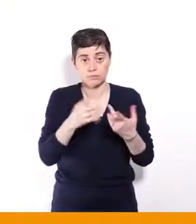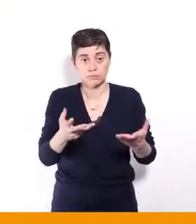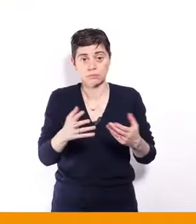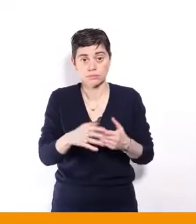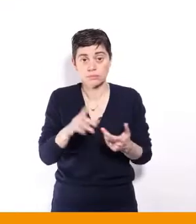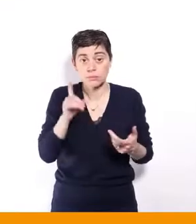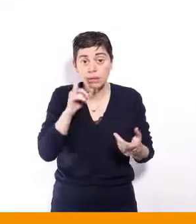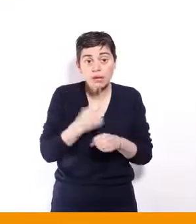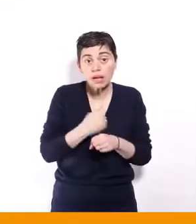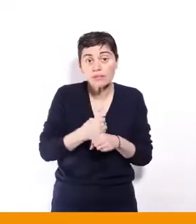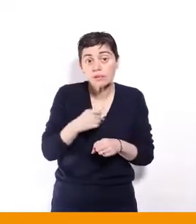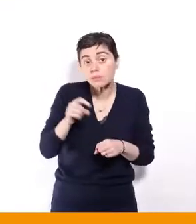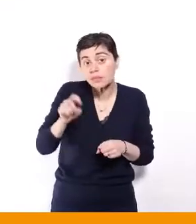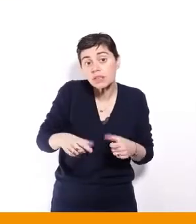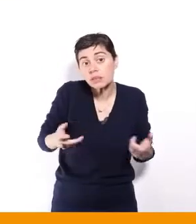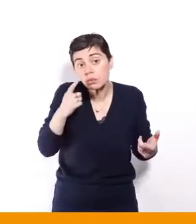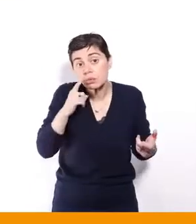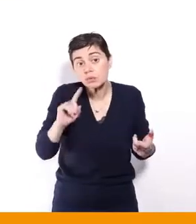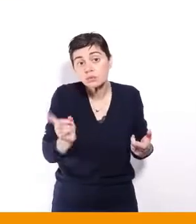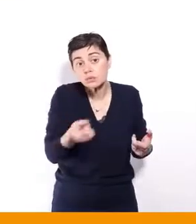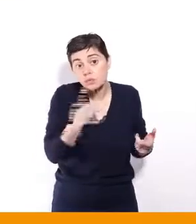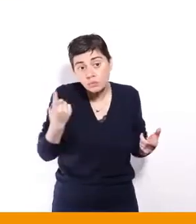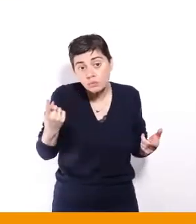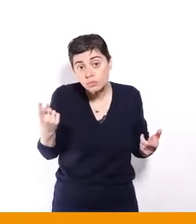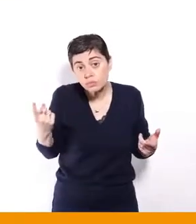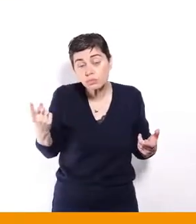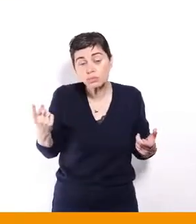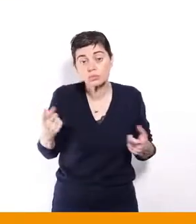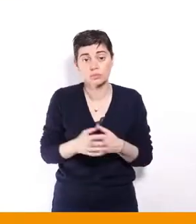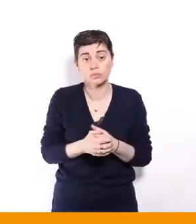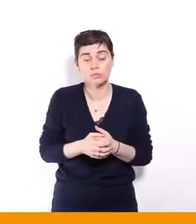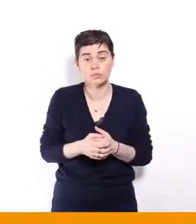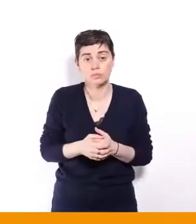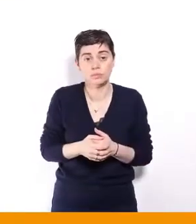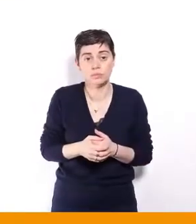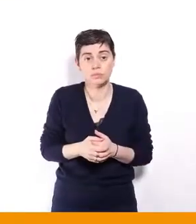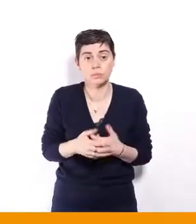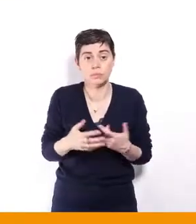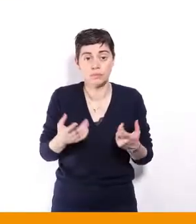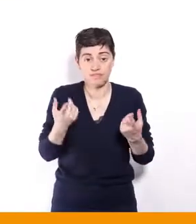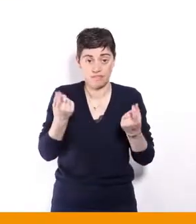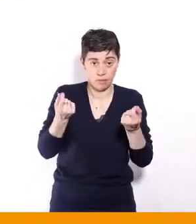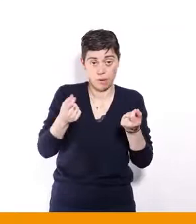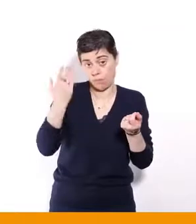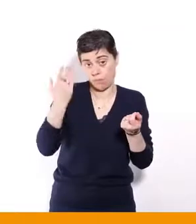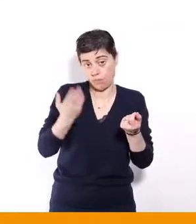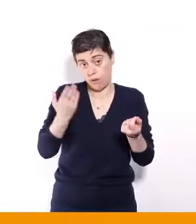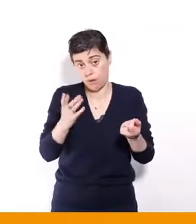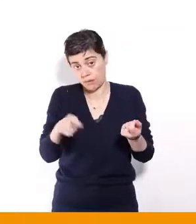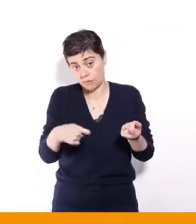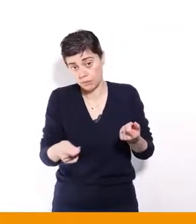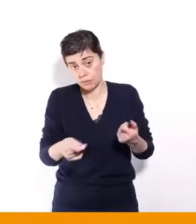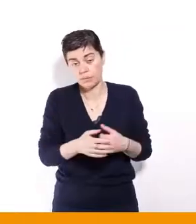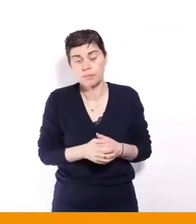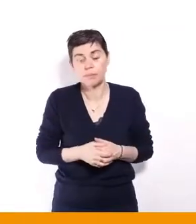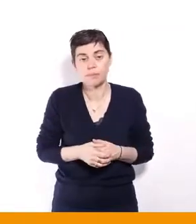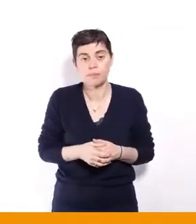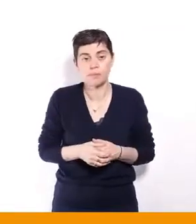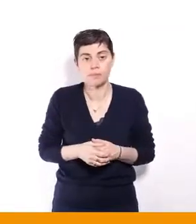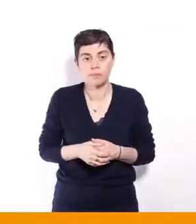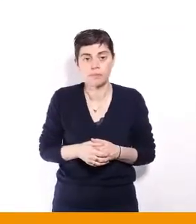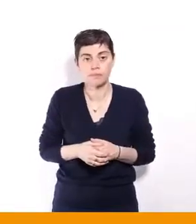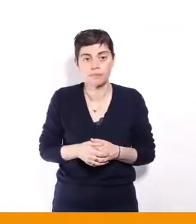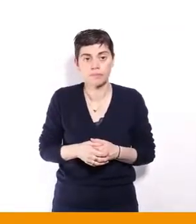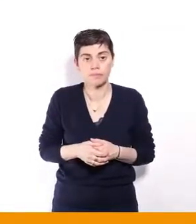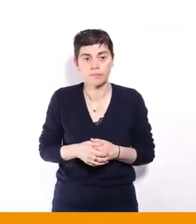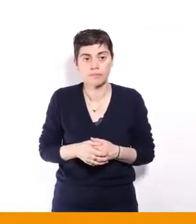nécessité, voilà, pour tous. C'est une nécessité pour tous, à la fois financièrement et puis prendre part, je pense,